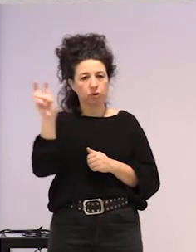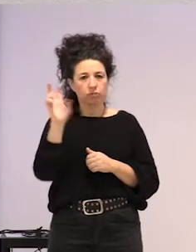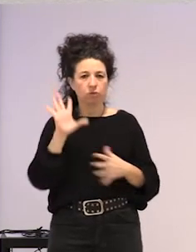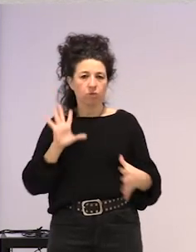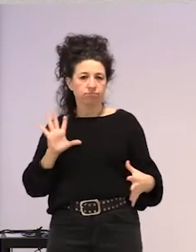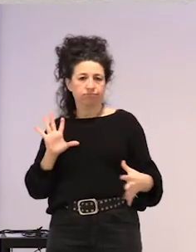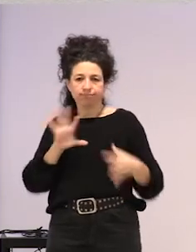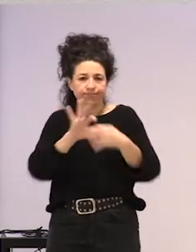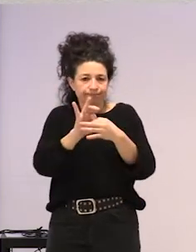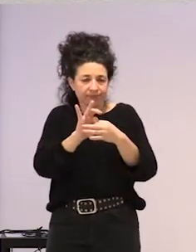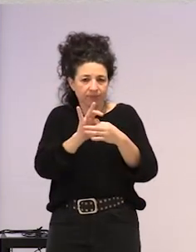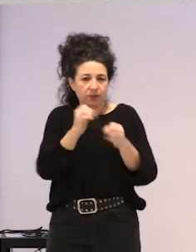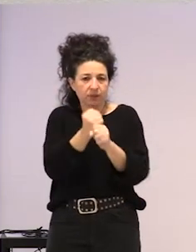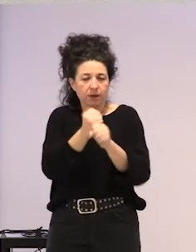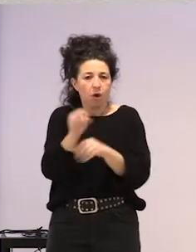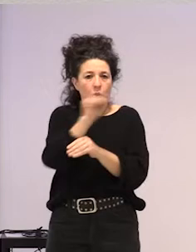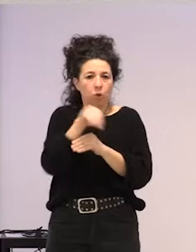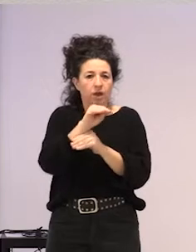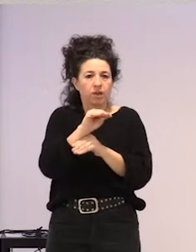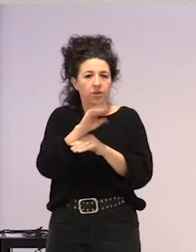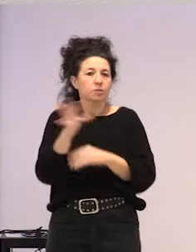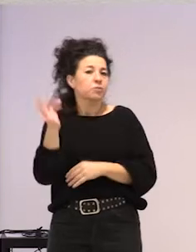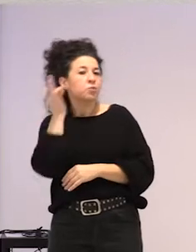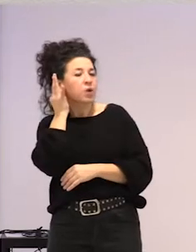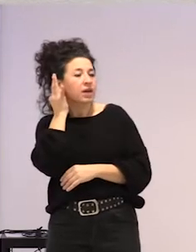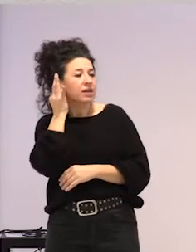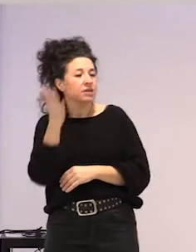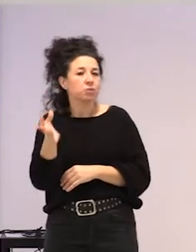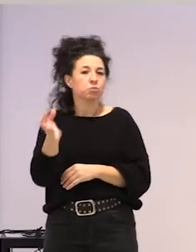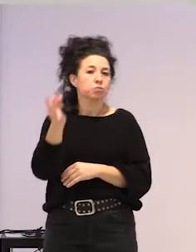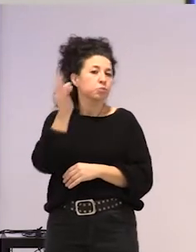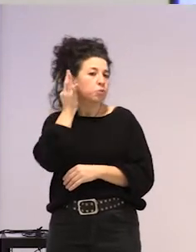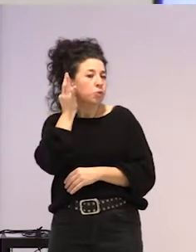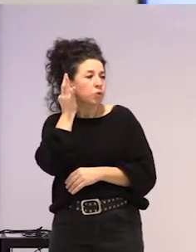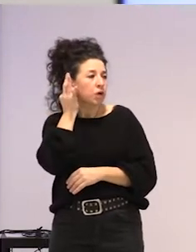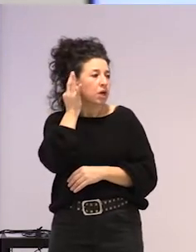erabate lotu bat dago, ez? hori da, emakumeak, nola baitez, emakumeak, edo, bueno,